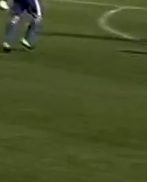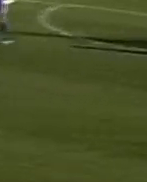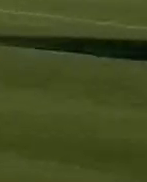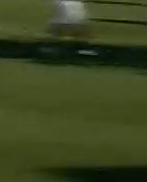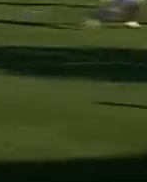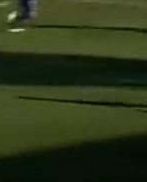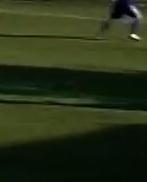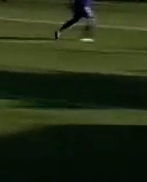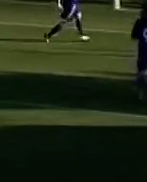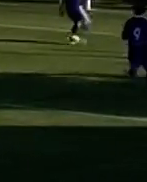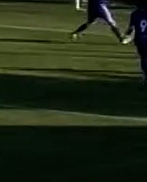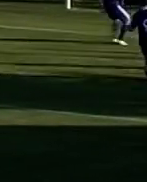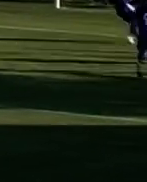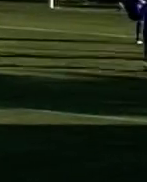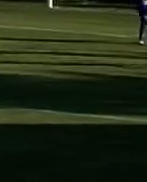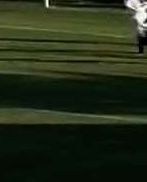у все того ж Андрія Олійника.